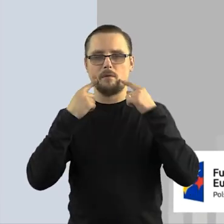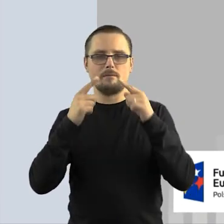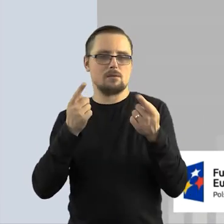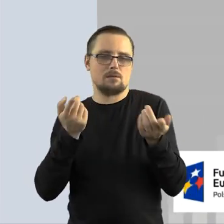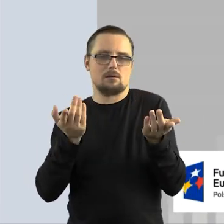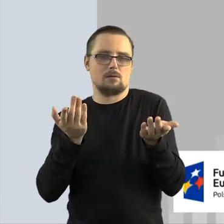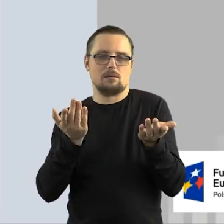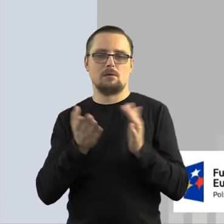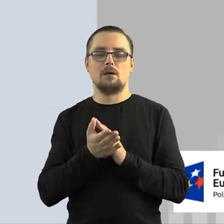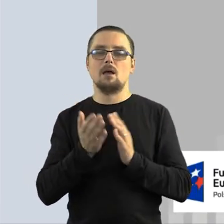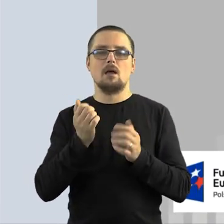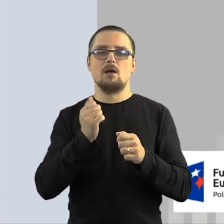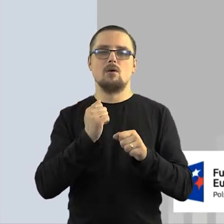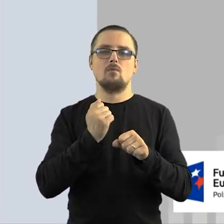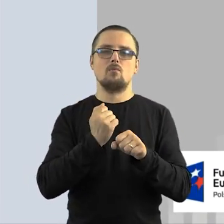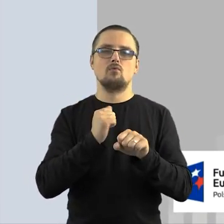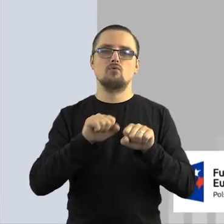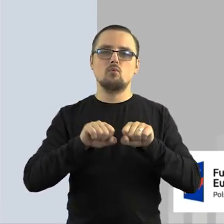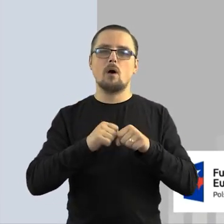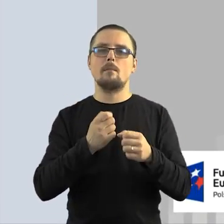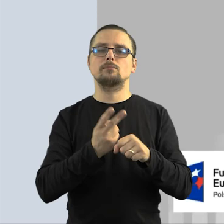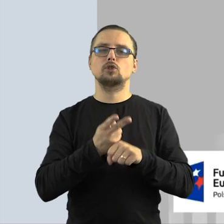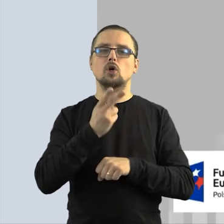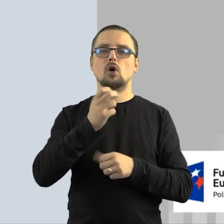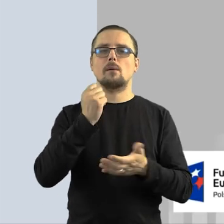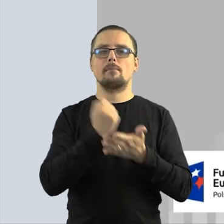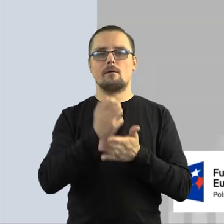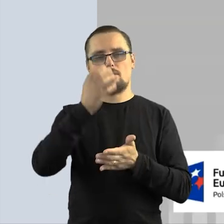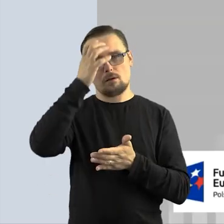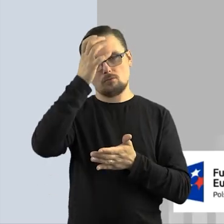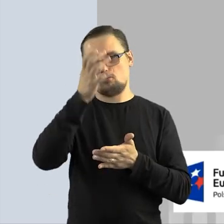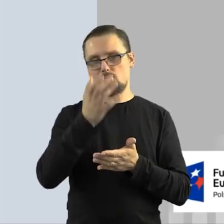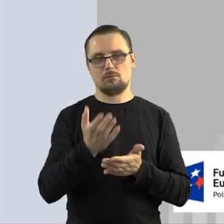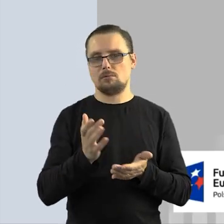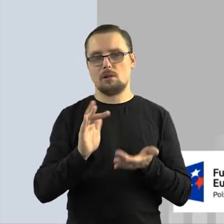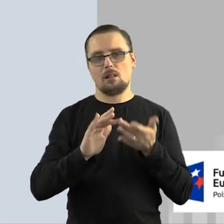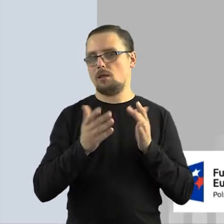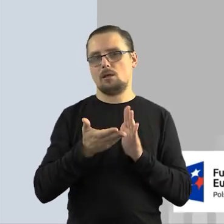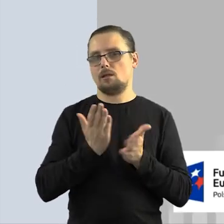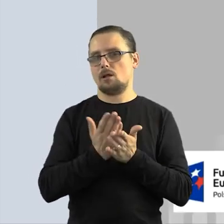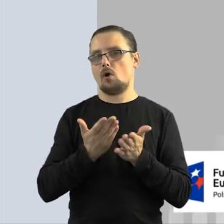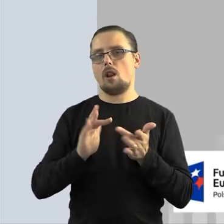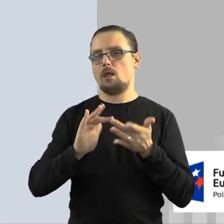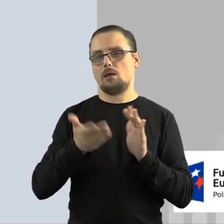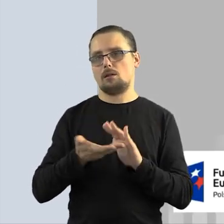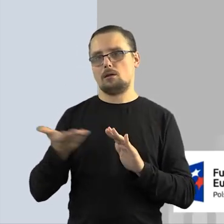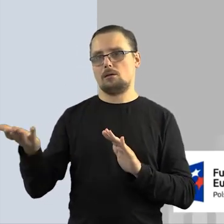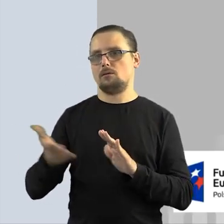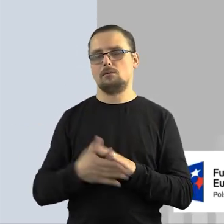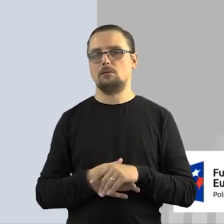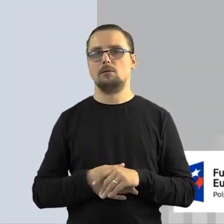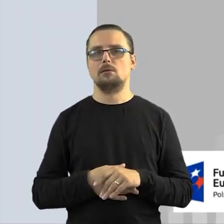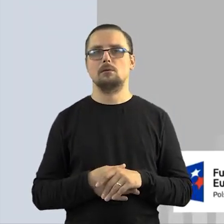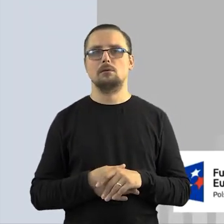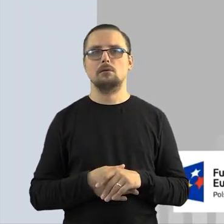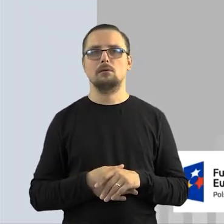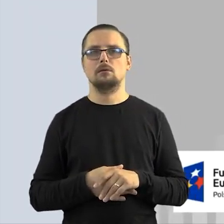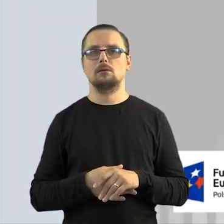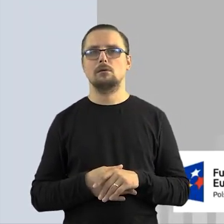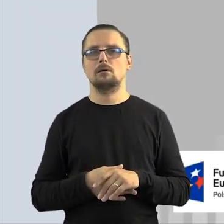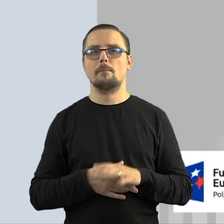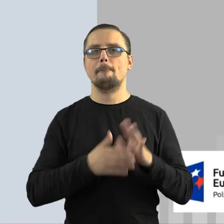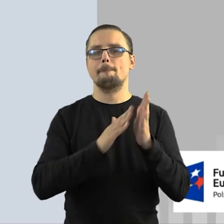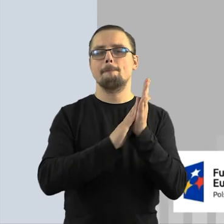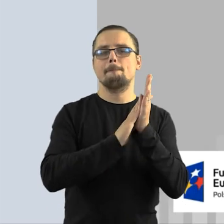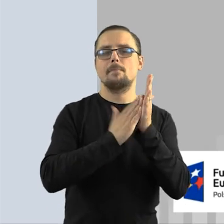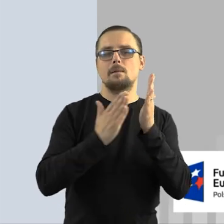nielegalny, to wtedy nie Państwo ponoszą odpowiedzialność za naruszenie prawa autorskiego, które mogło mieć miejsce w tej sytuacji.